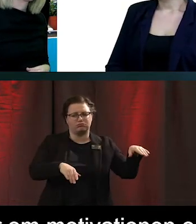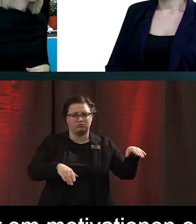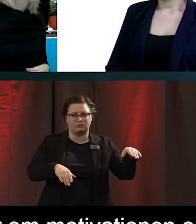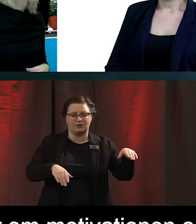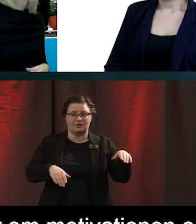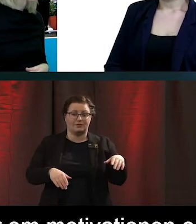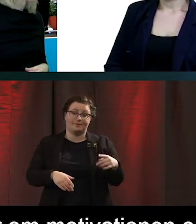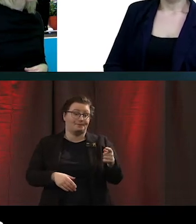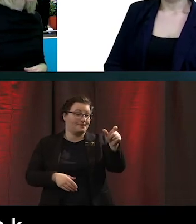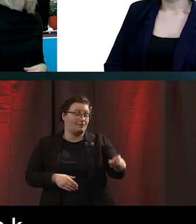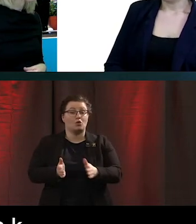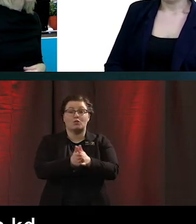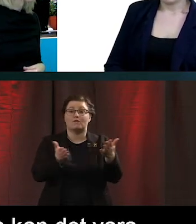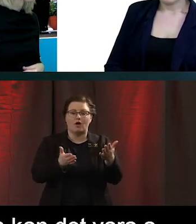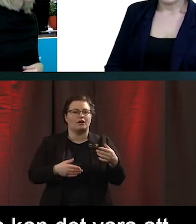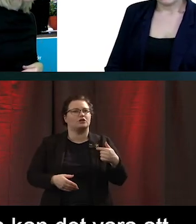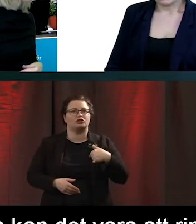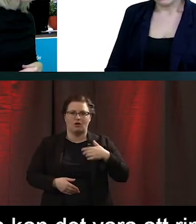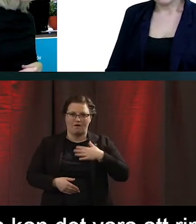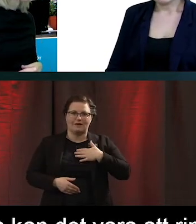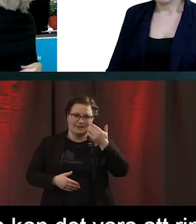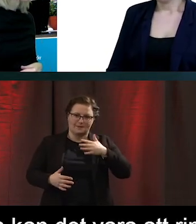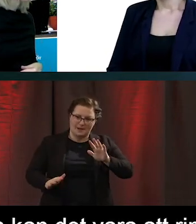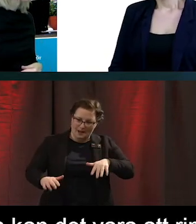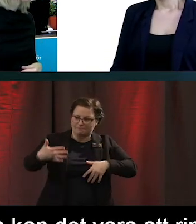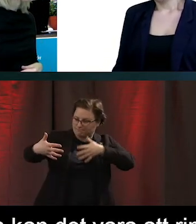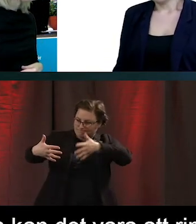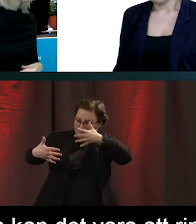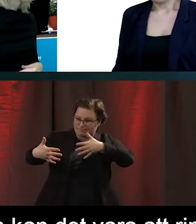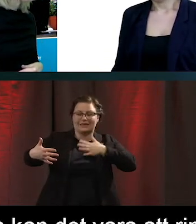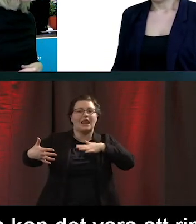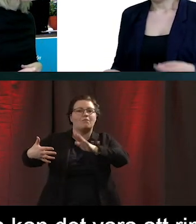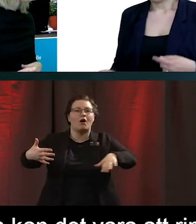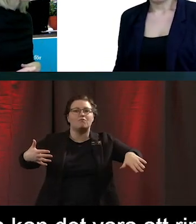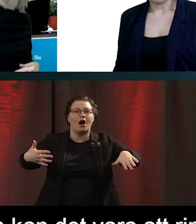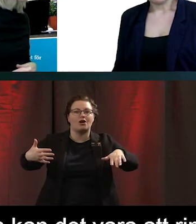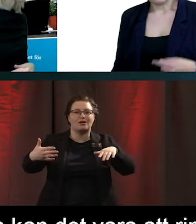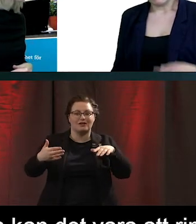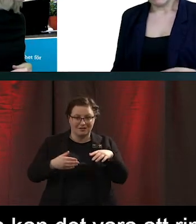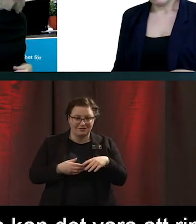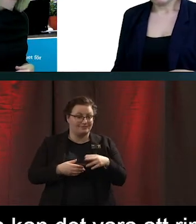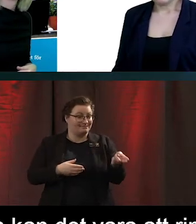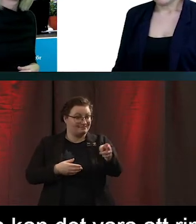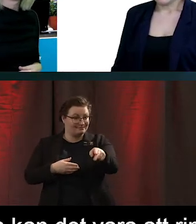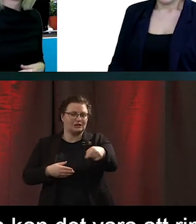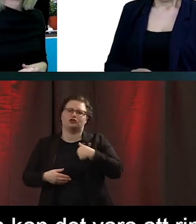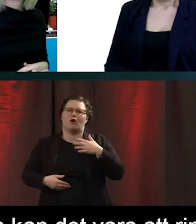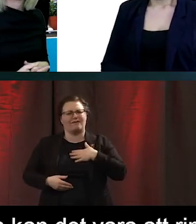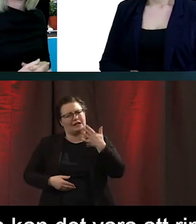någon kan det vara att kunna ringa barn eller barnbarn på ett videosamtal. För någon kan det vara att kunna handla hemifrån under pandemin.